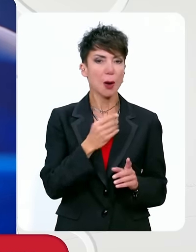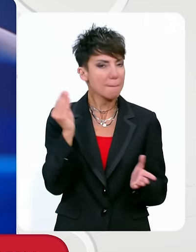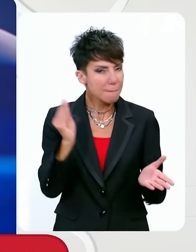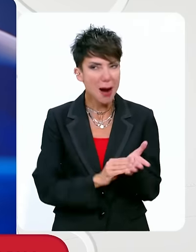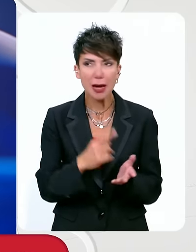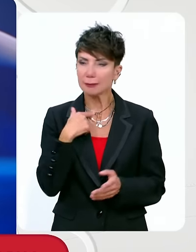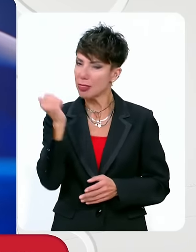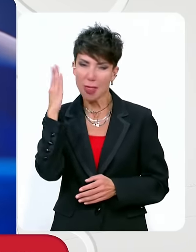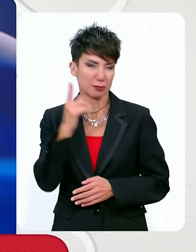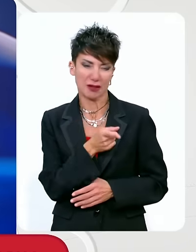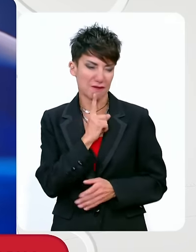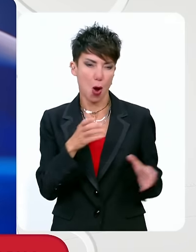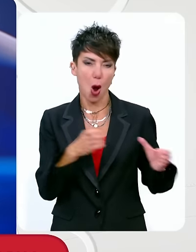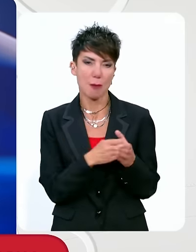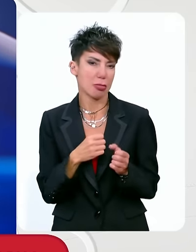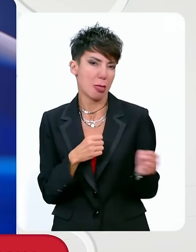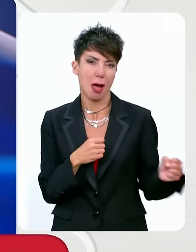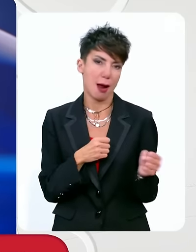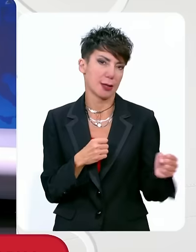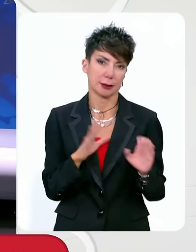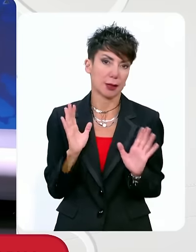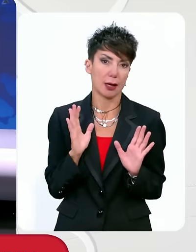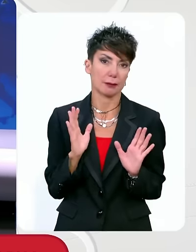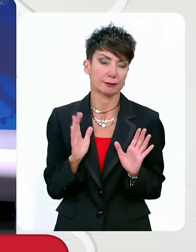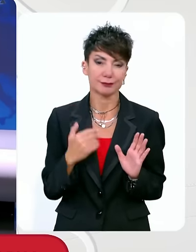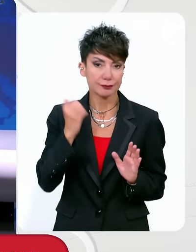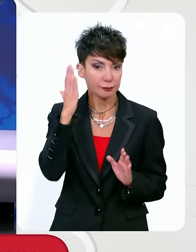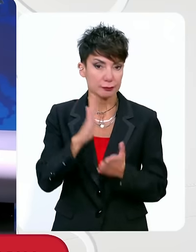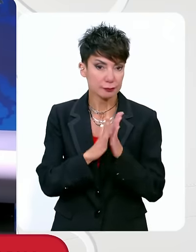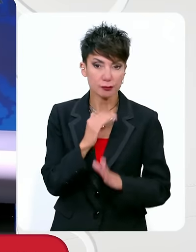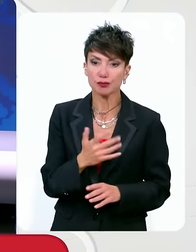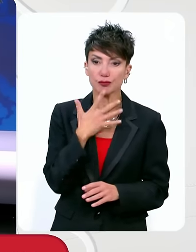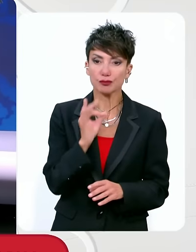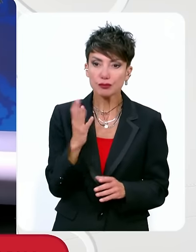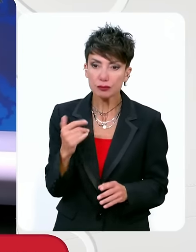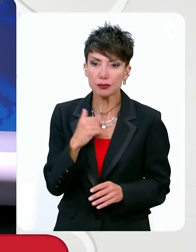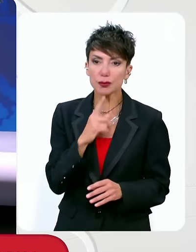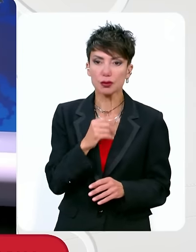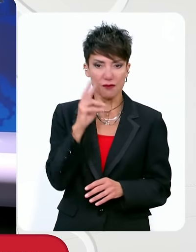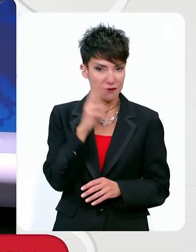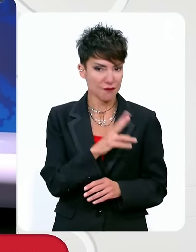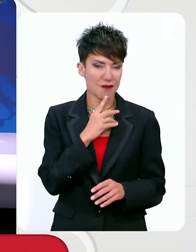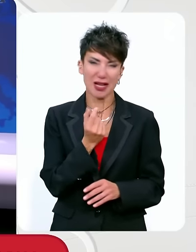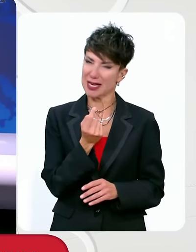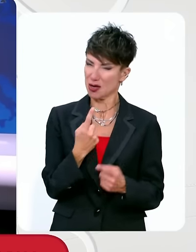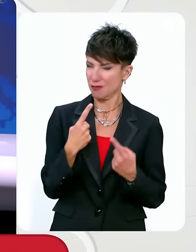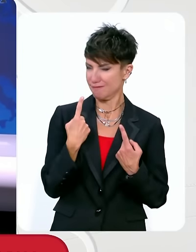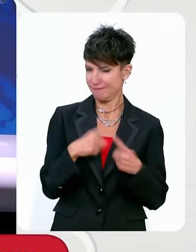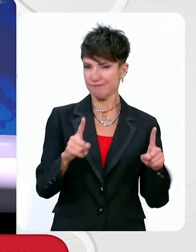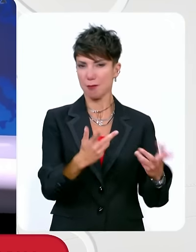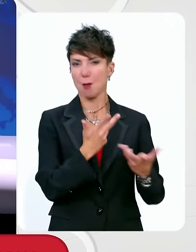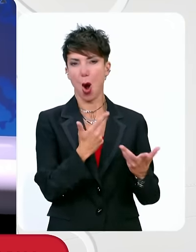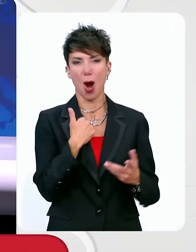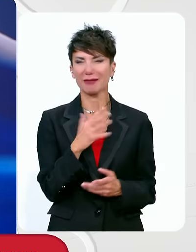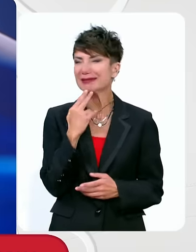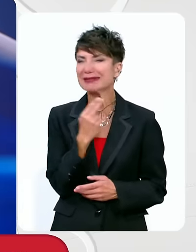έτσι όπως αισθάνεται ο κόσμος ή εννοεί την αριστερά. Γιατί τώρα εδώ που τα λέμε, είναι και λίγο κοροϊδία. Αυτό το αριστερός